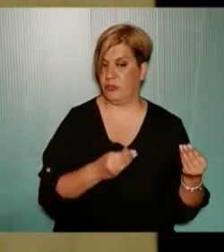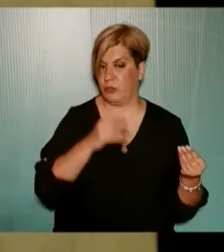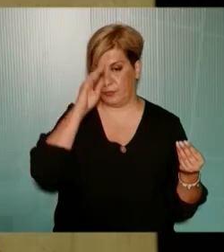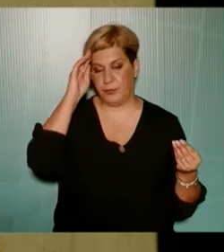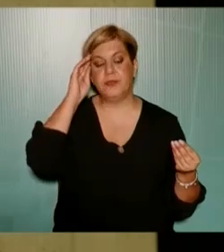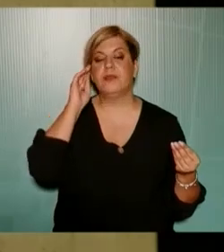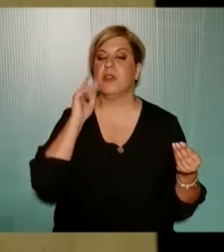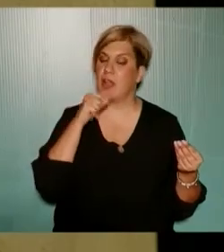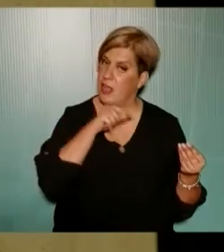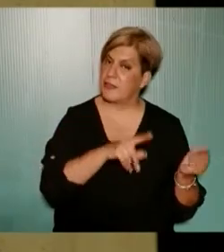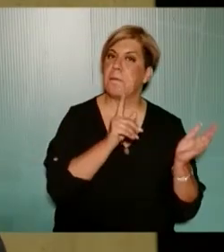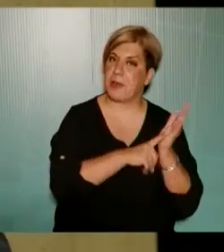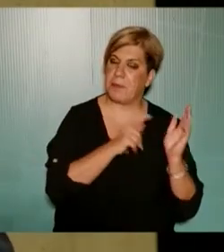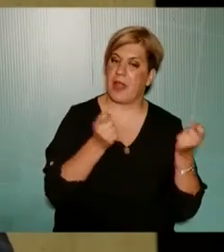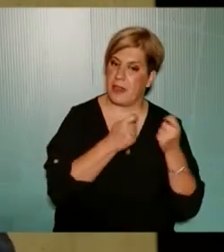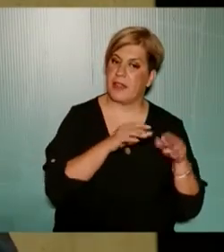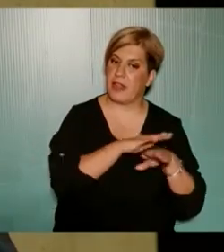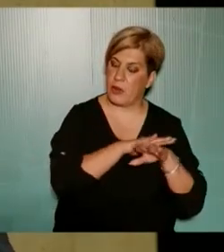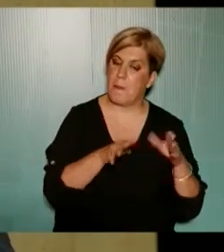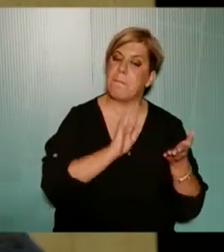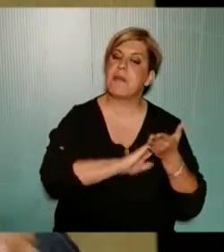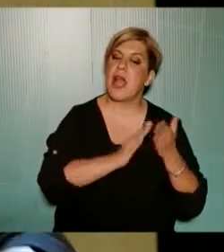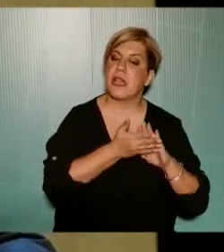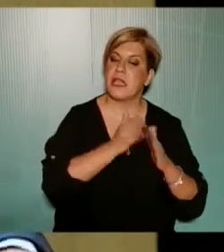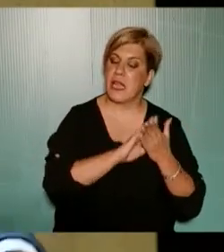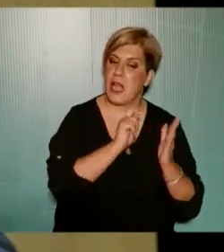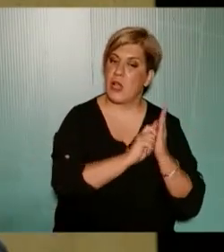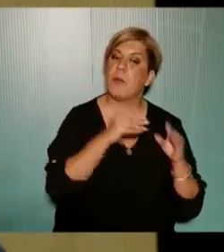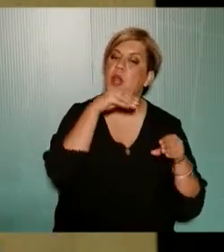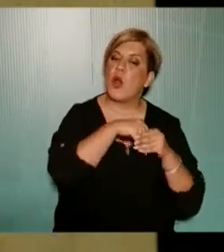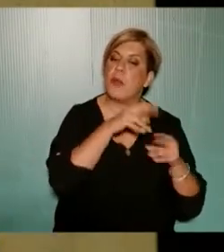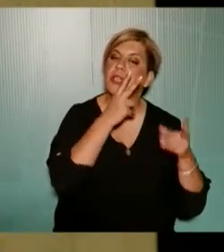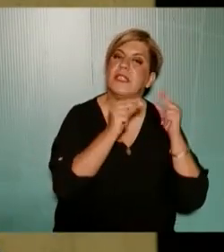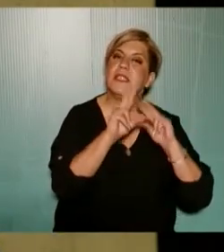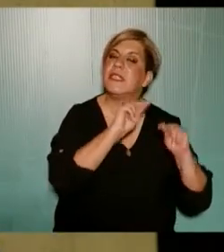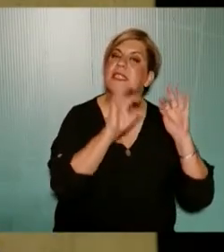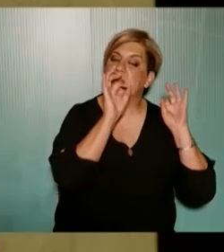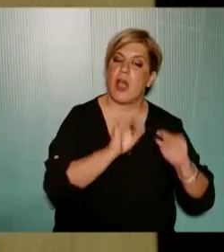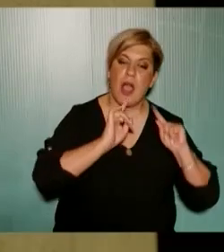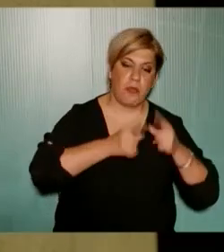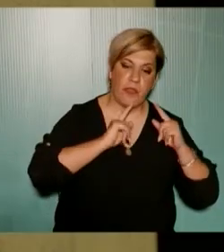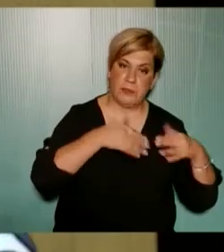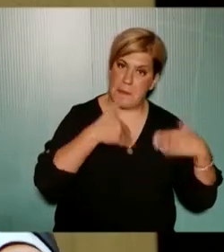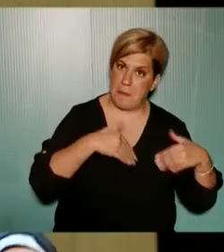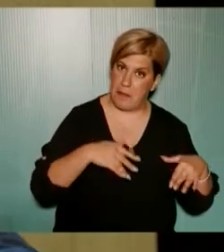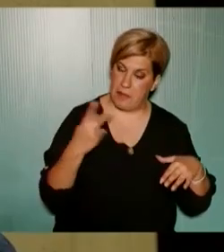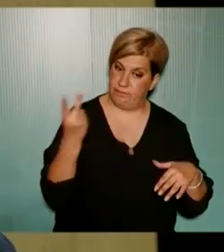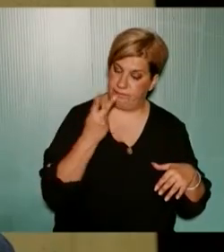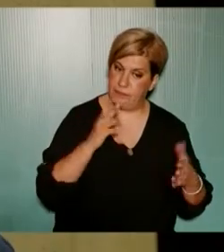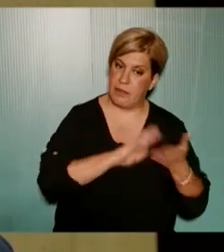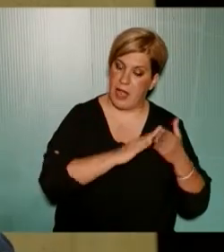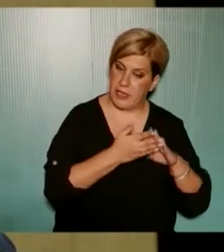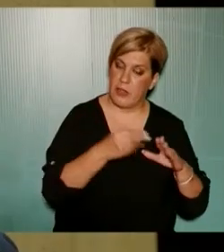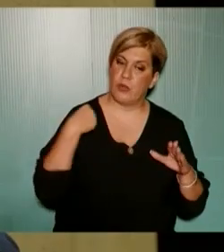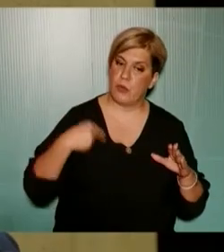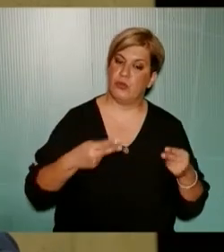νομίζω πως έτσι πρέπει να γίνει τελειώνοντας για τα πρακτικά το περιεχόμενο των συζητήσεων των αποφάσεων στα πρακτικά